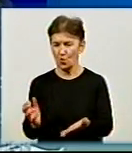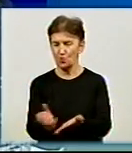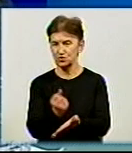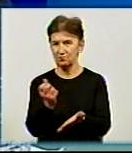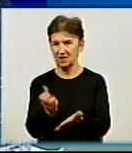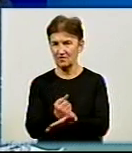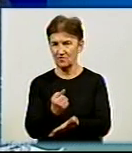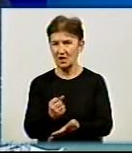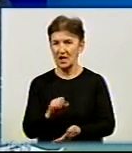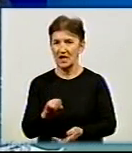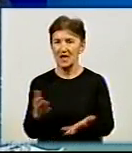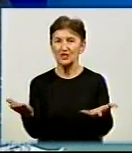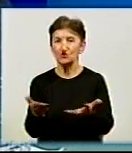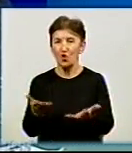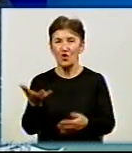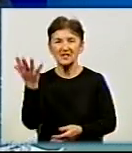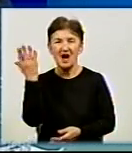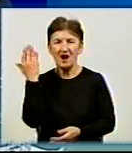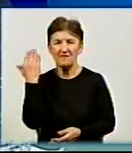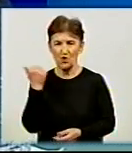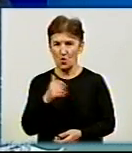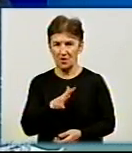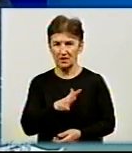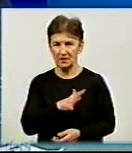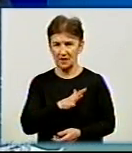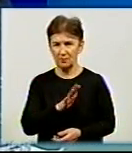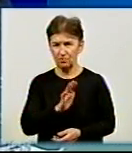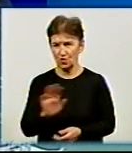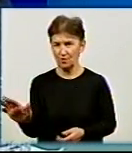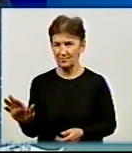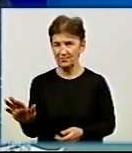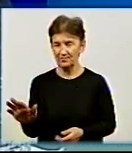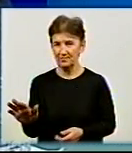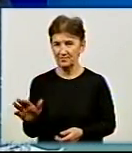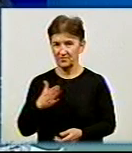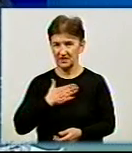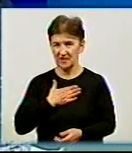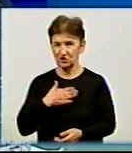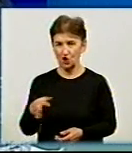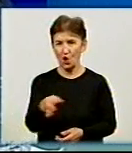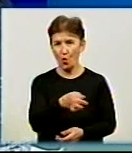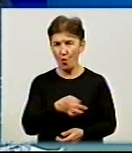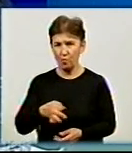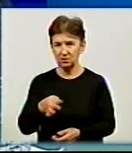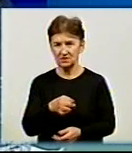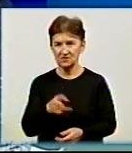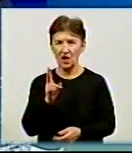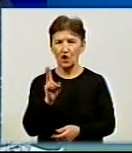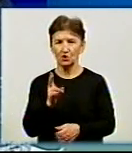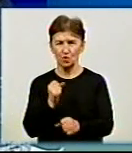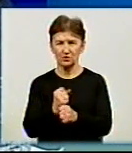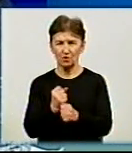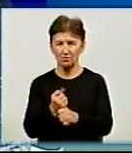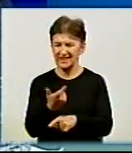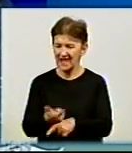чого давно не було у цих атлетах і чого давно не було в нашій області, хто зробив найбільший